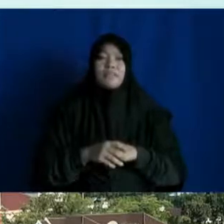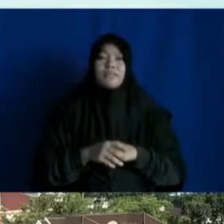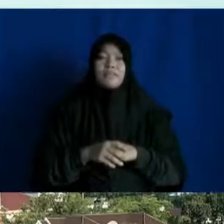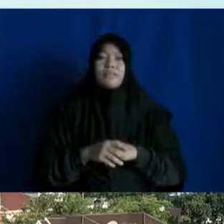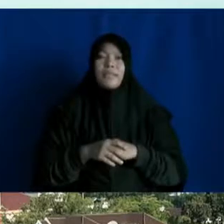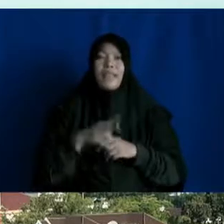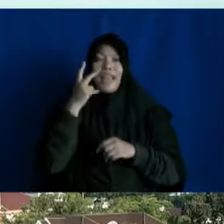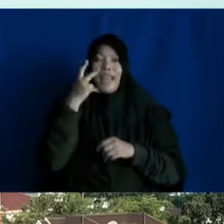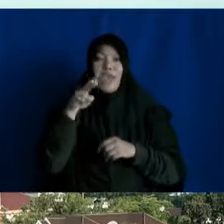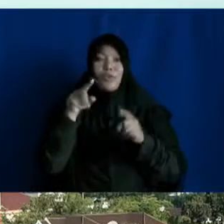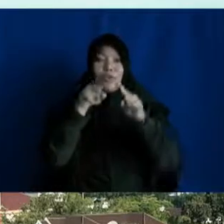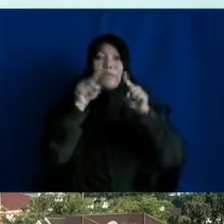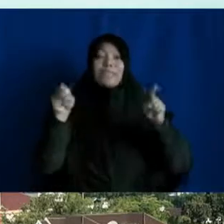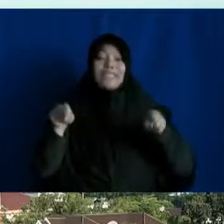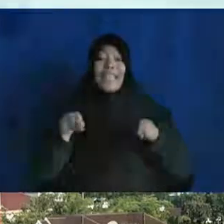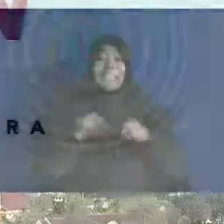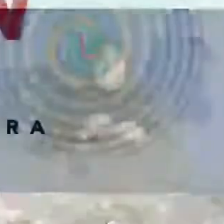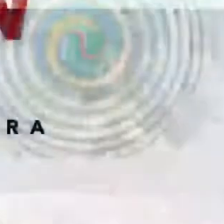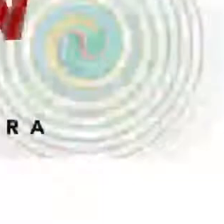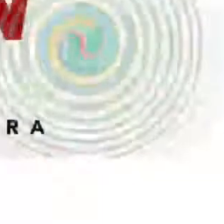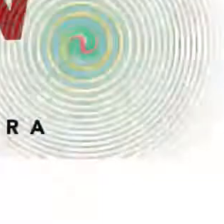pesan-pesan yang akan lewat